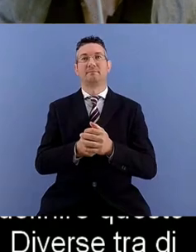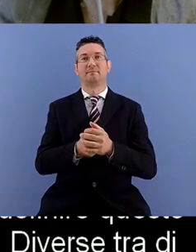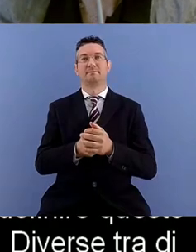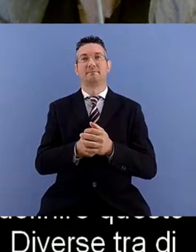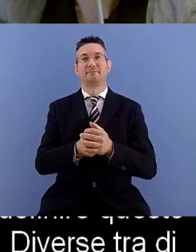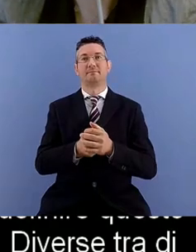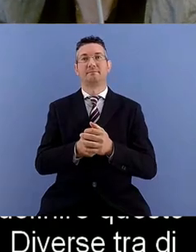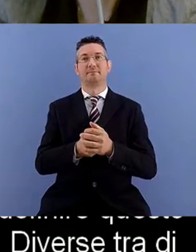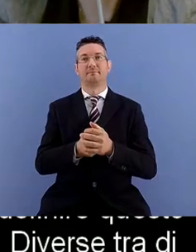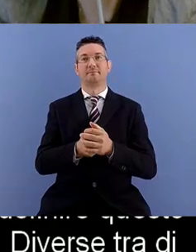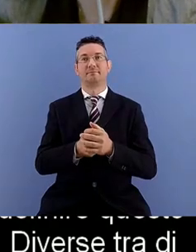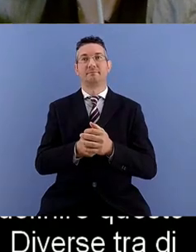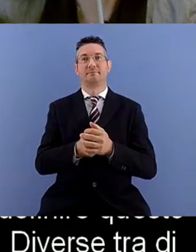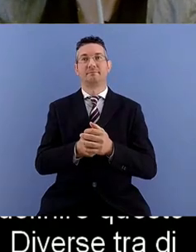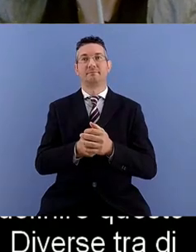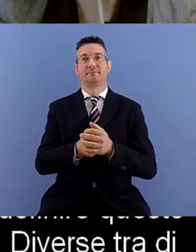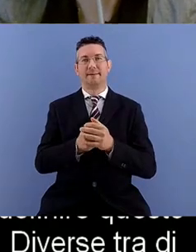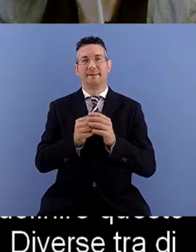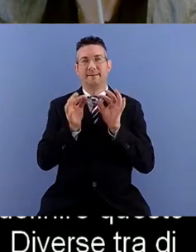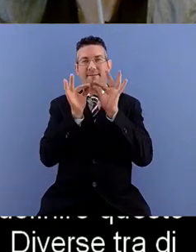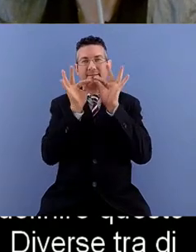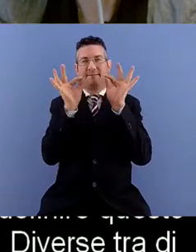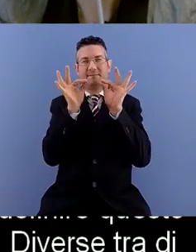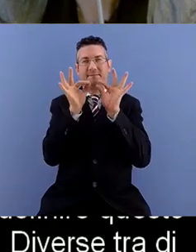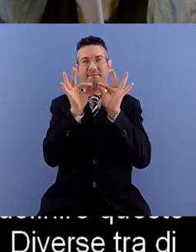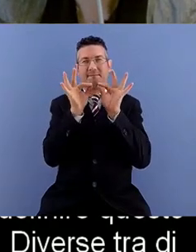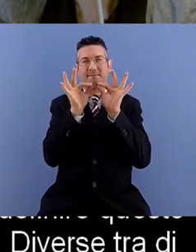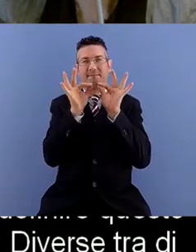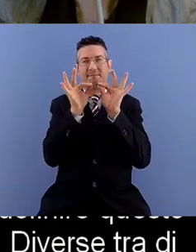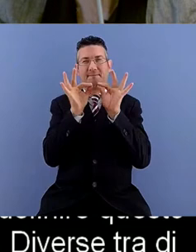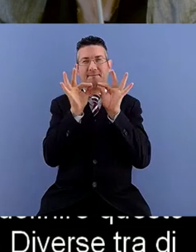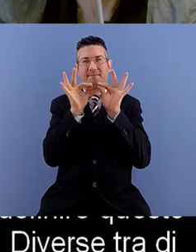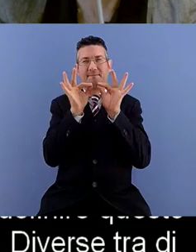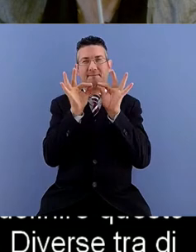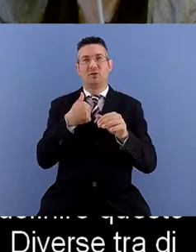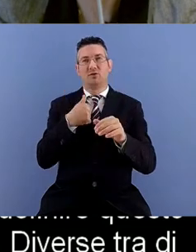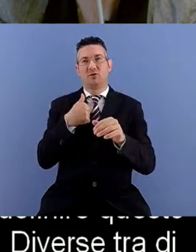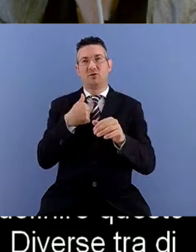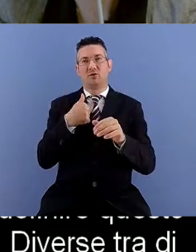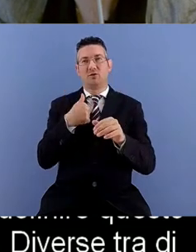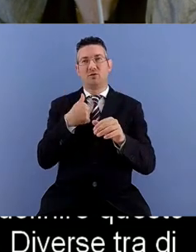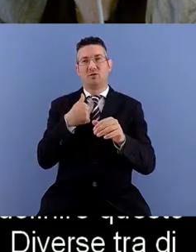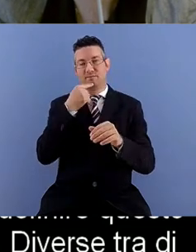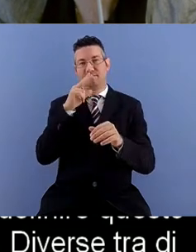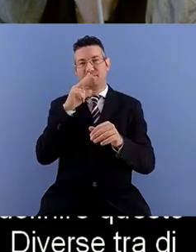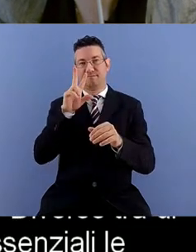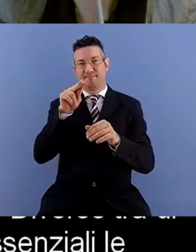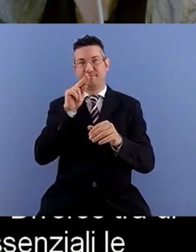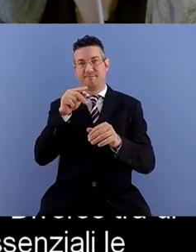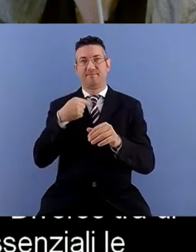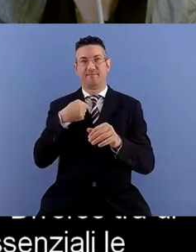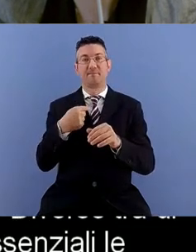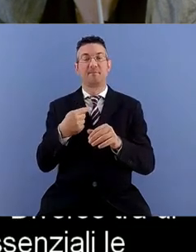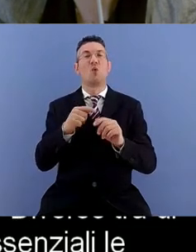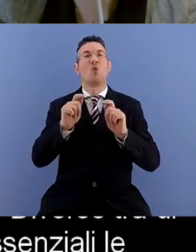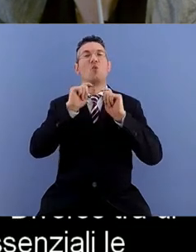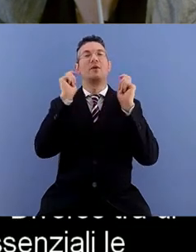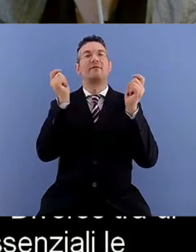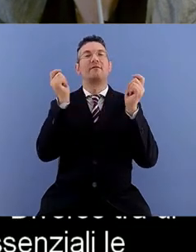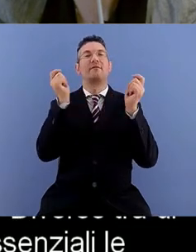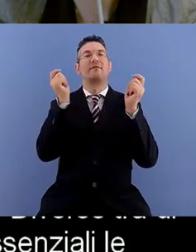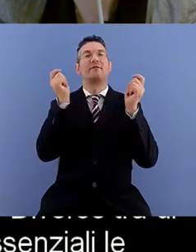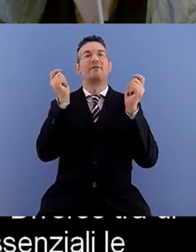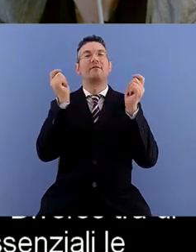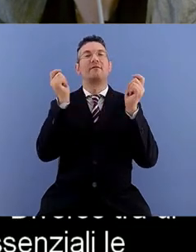è scritto molto in piccolo ma le cose essenziali le pronuncio sentiamo parlare di universal design di design for all di